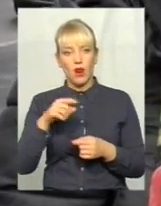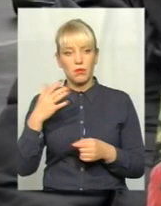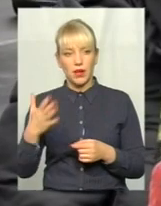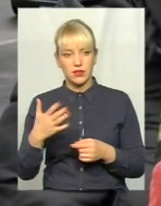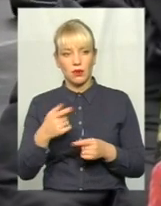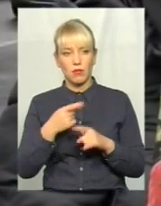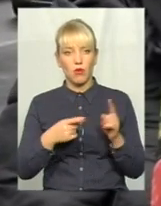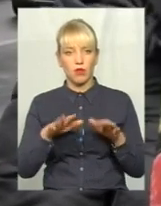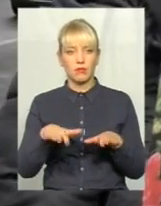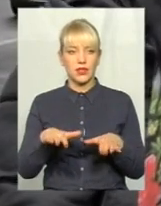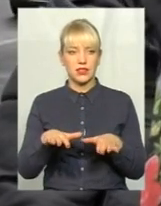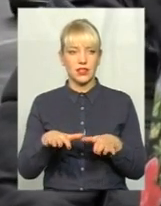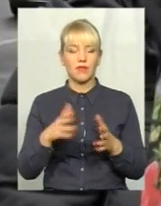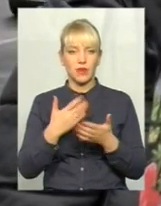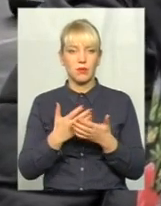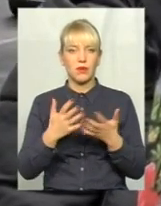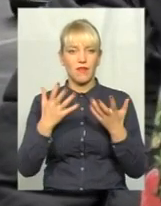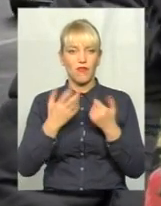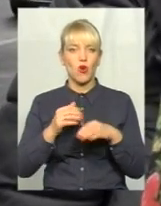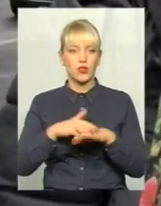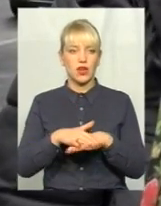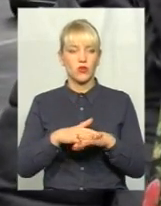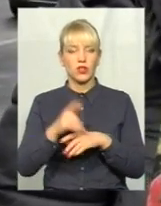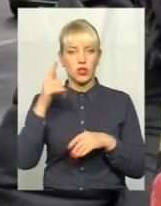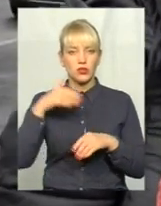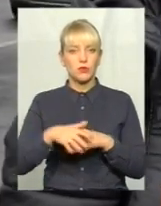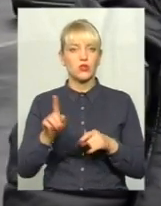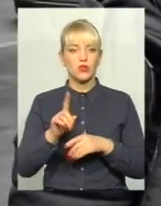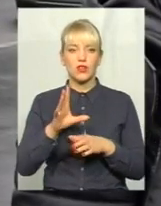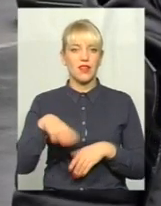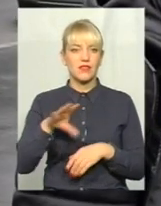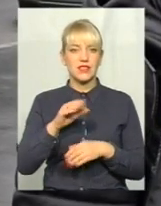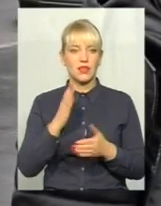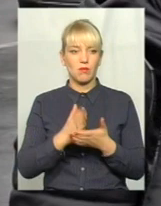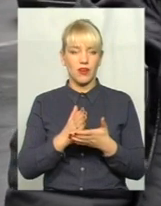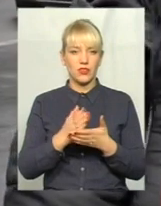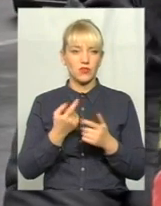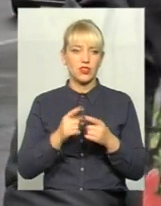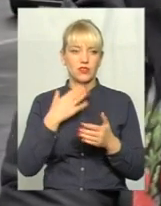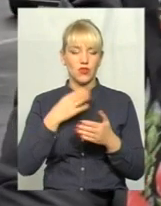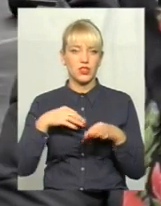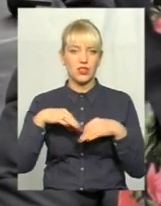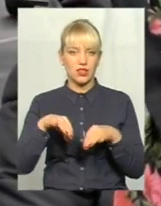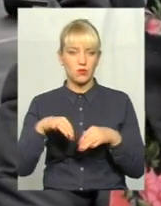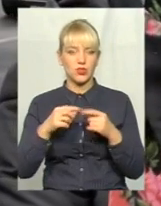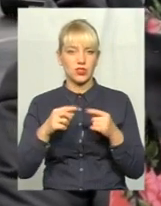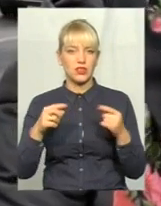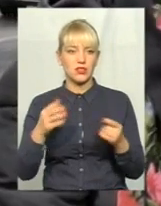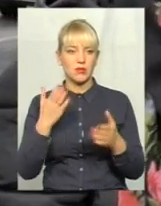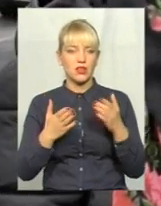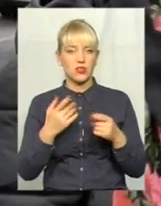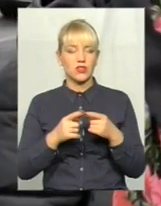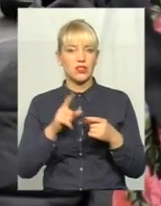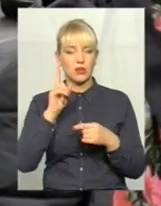половина місця в розрахунку. Логічно, що не всі мають свої транспортні засоби. Якщо це